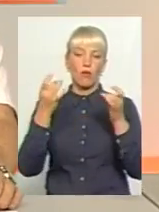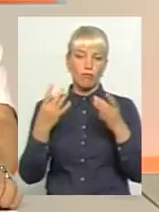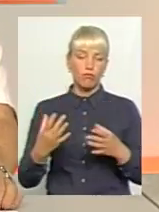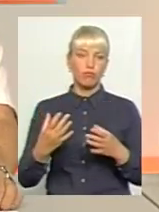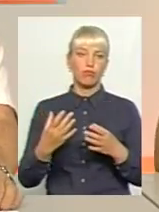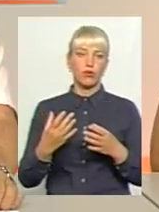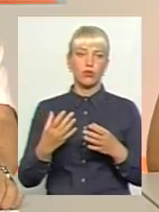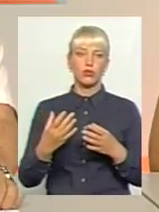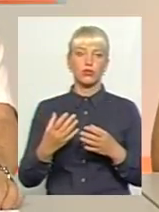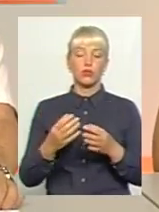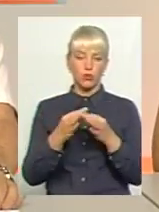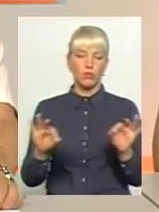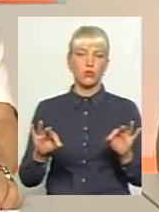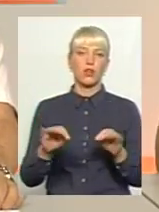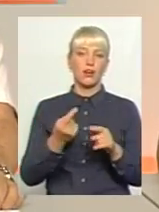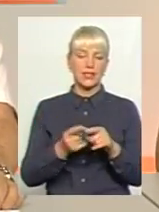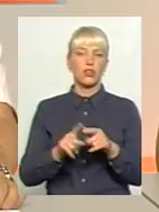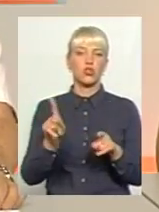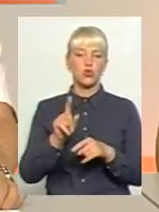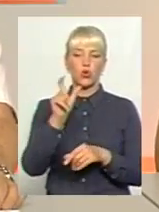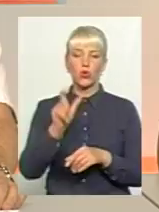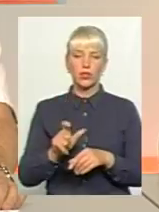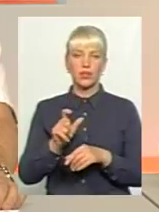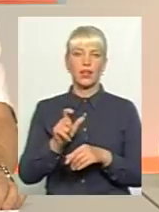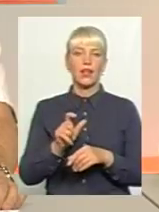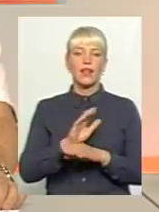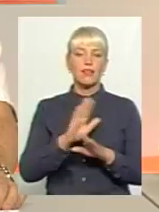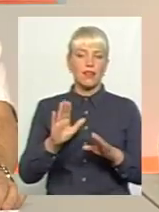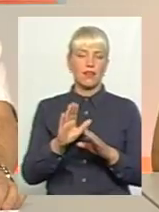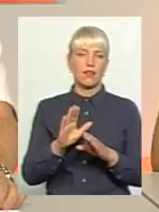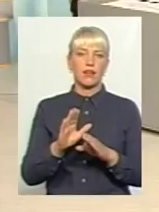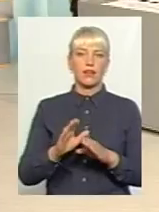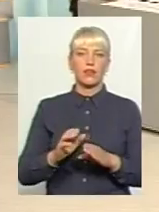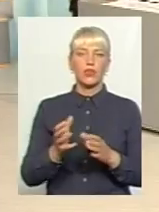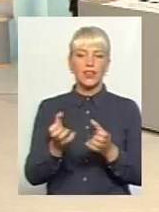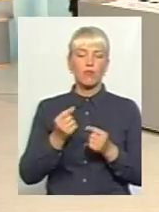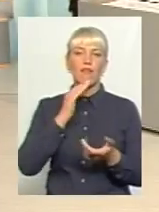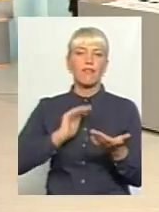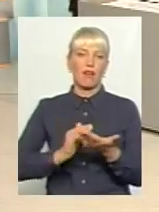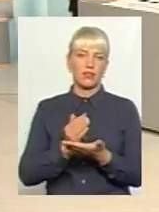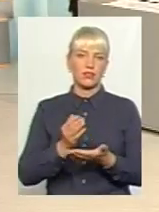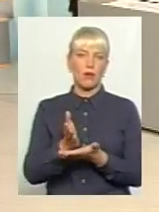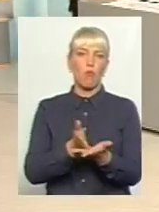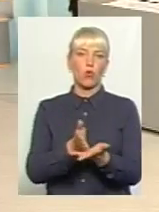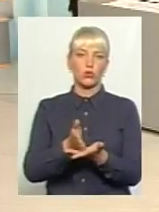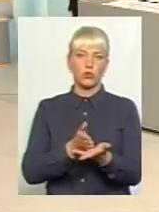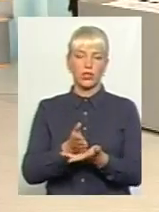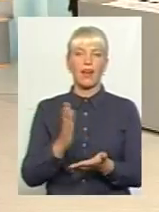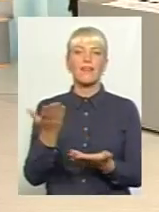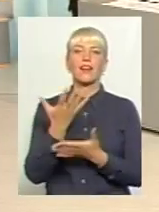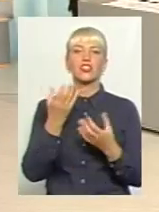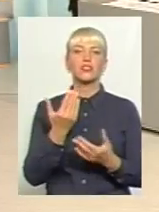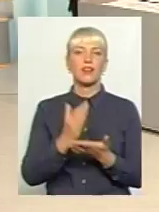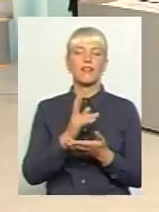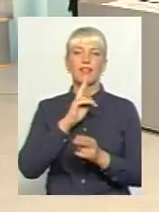що людина не отримує якласного діалізу, при чому за менших коштів, чим зараз вони, ну, можуть бути. Які ще є нарікання? Ну, нарікання,